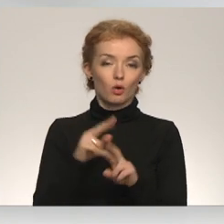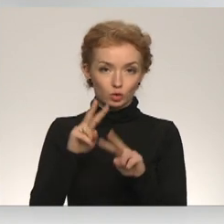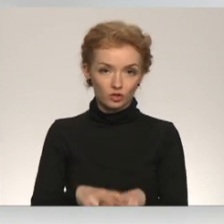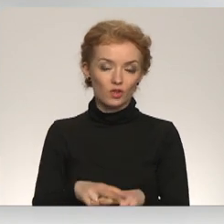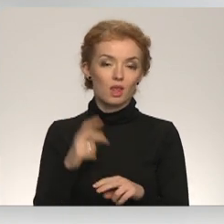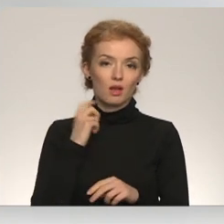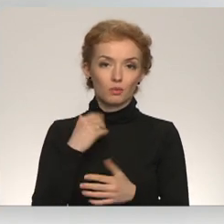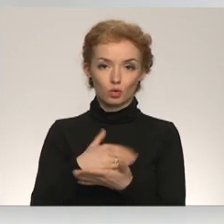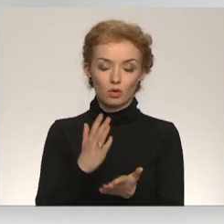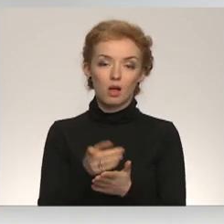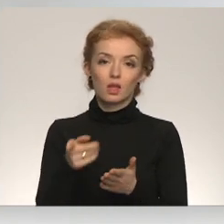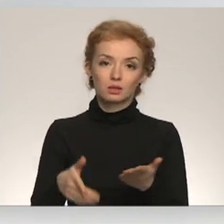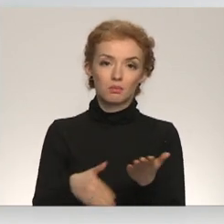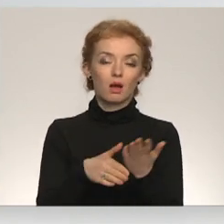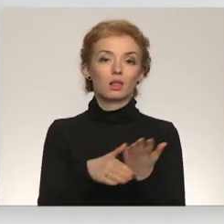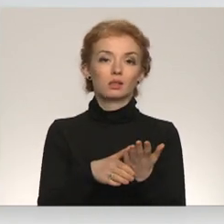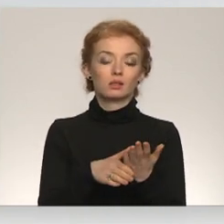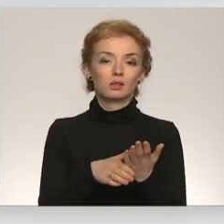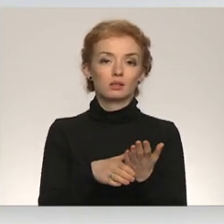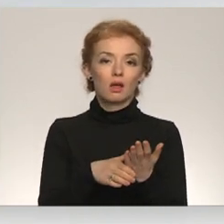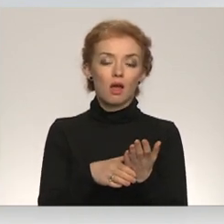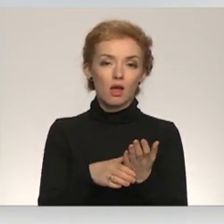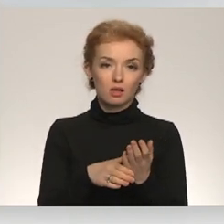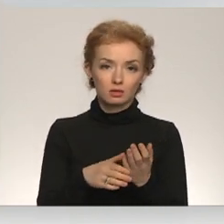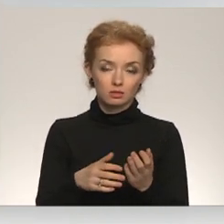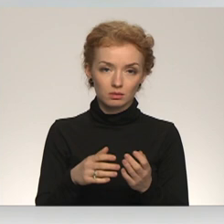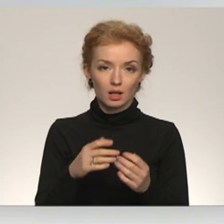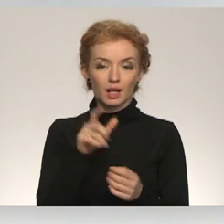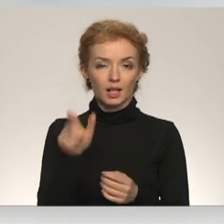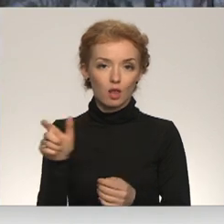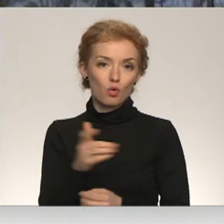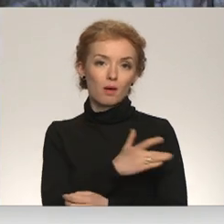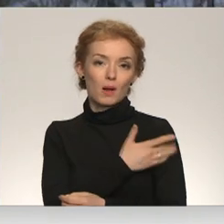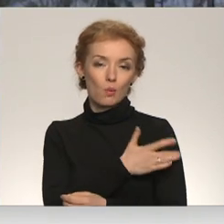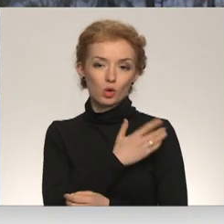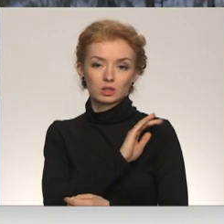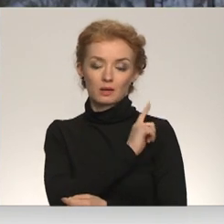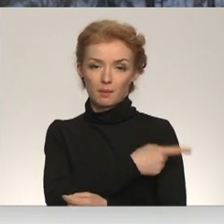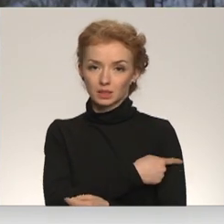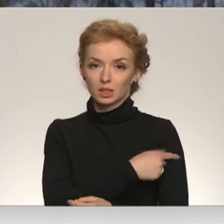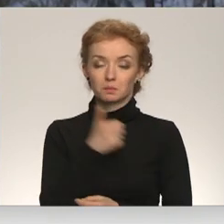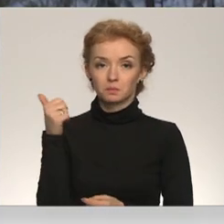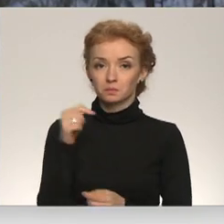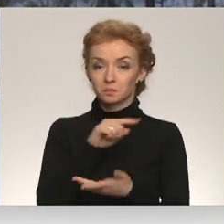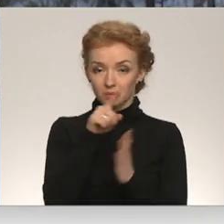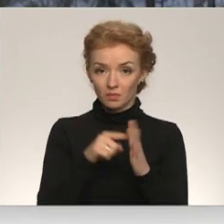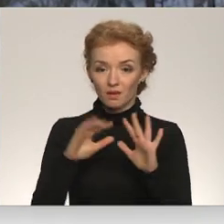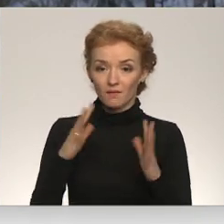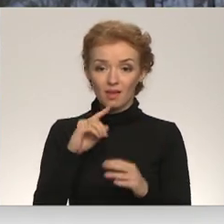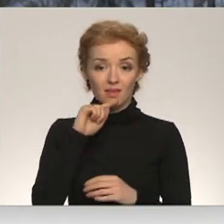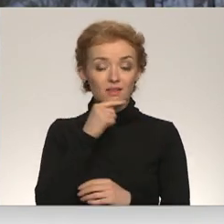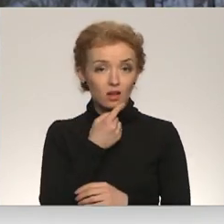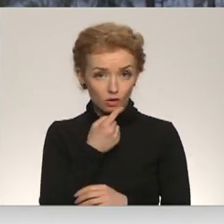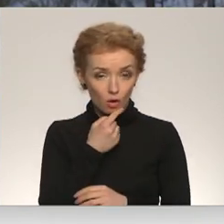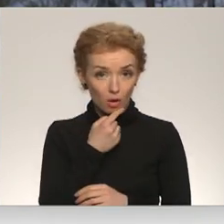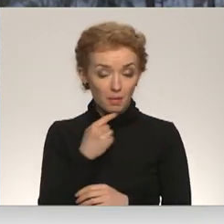nodeļā, kas arī palīdzē stiprināt klientu apkalpošanas kapacitāti. Vai tik daudz iekonomies Rīgā,